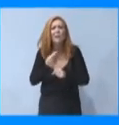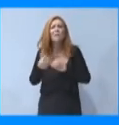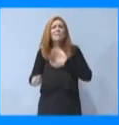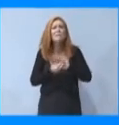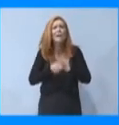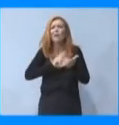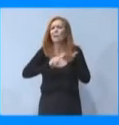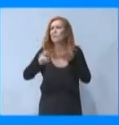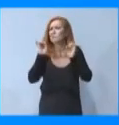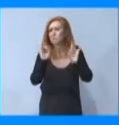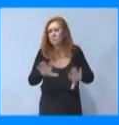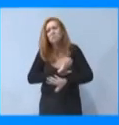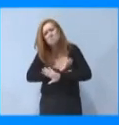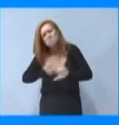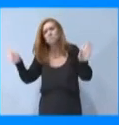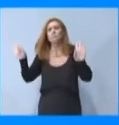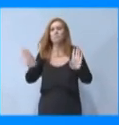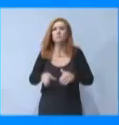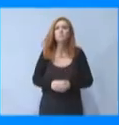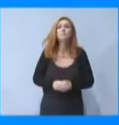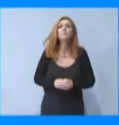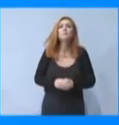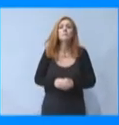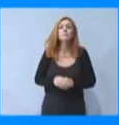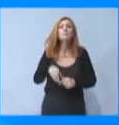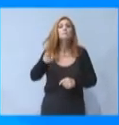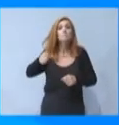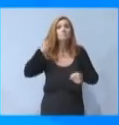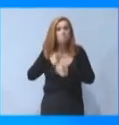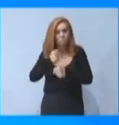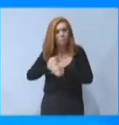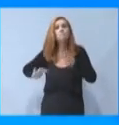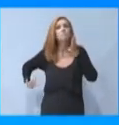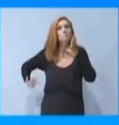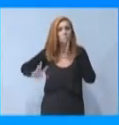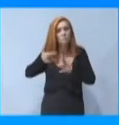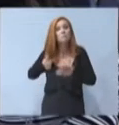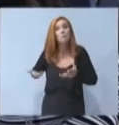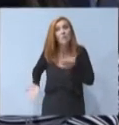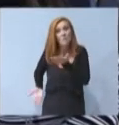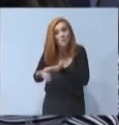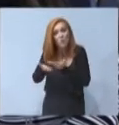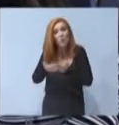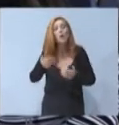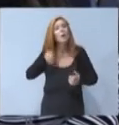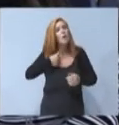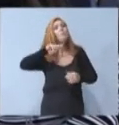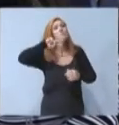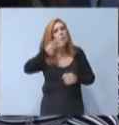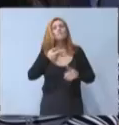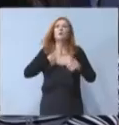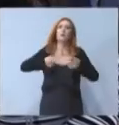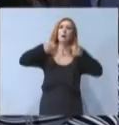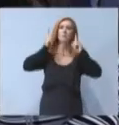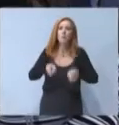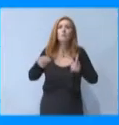Την ενίσχυση της αεροδρομίας των νέων αφορά και η δεύτερη απόφασή μας. Από